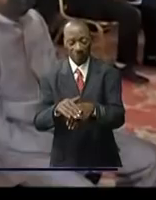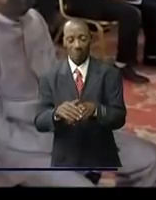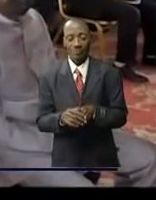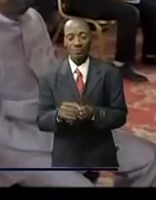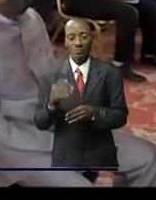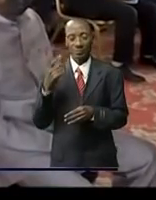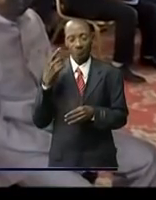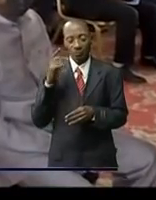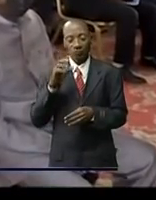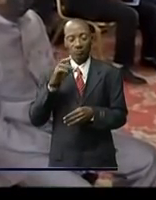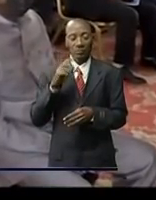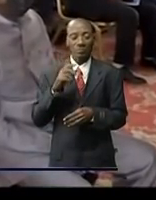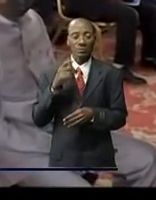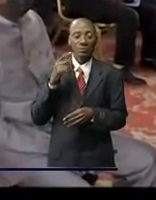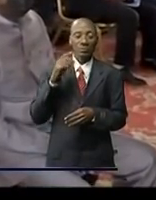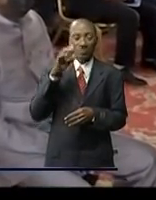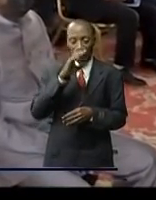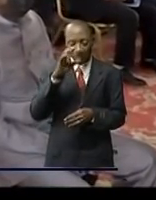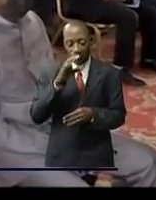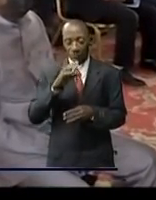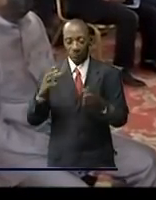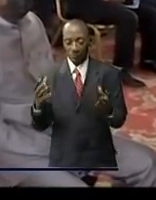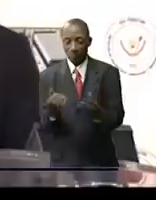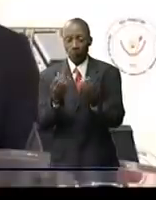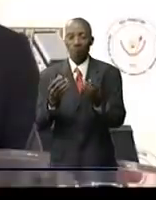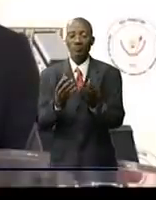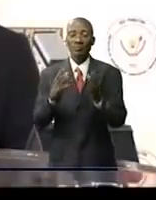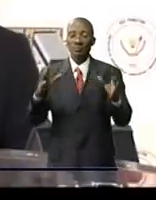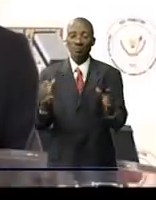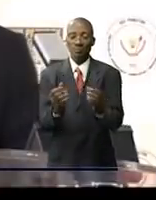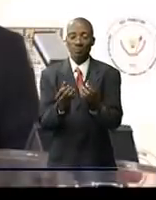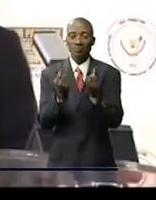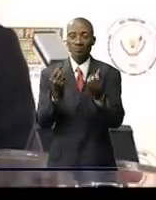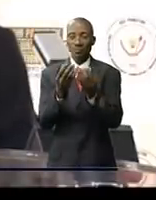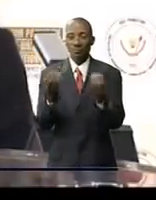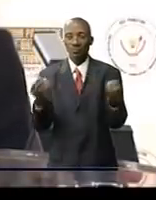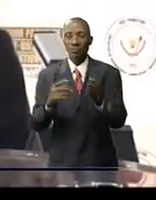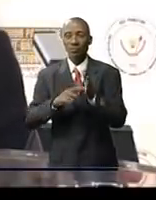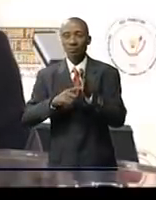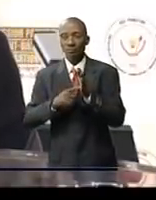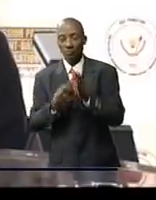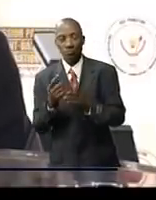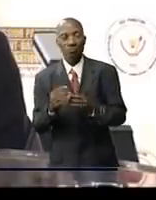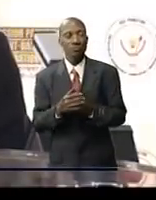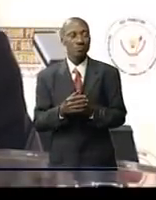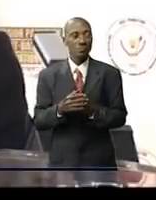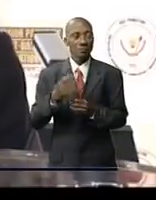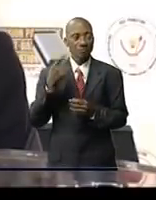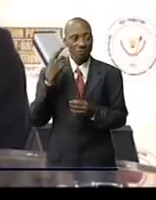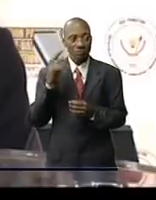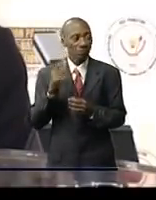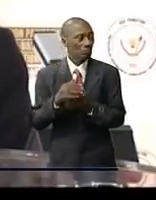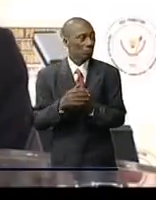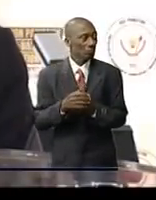remunération. des décisions affermies de nos jours, notamment par la multiplicité